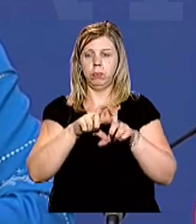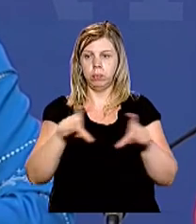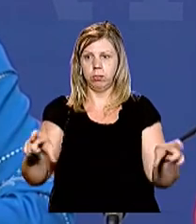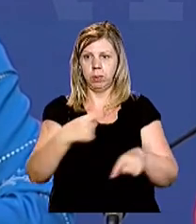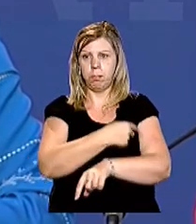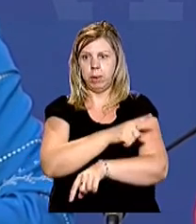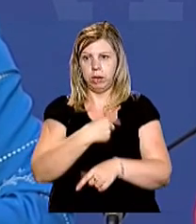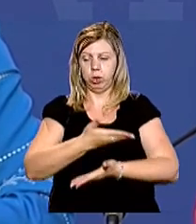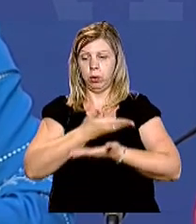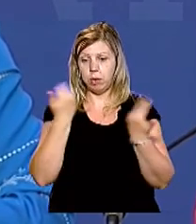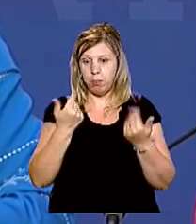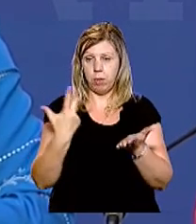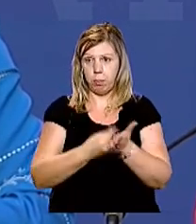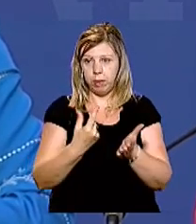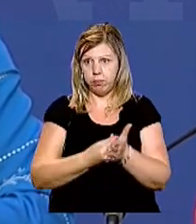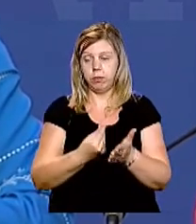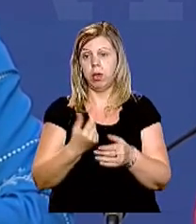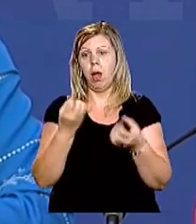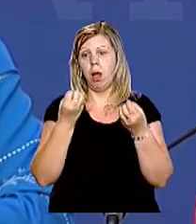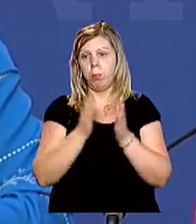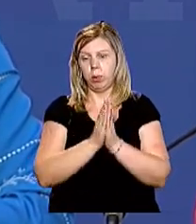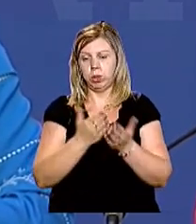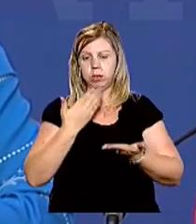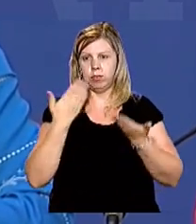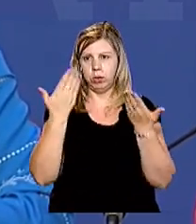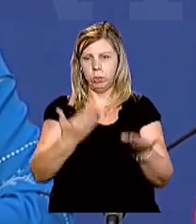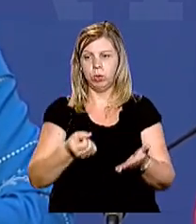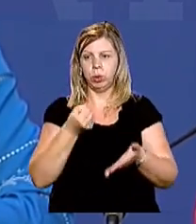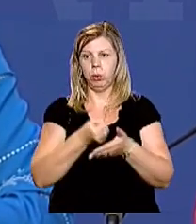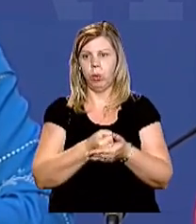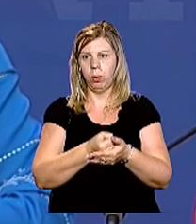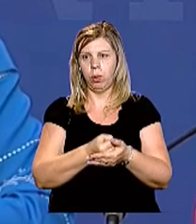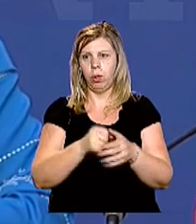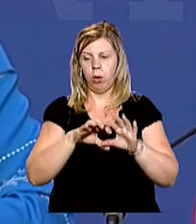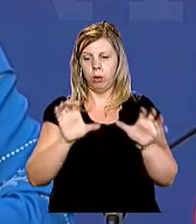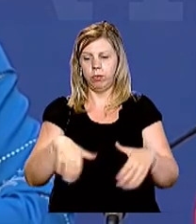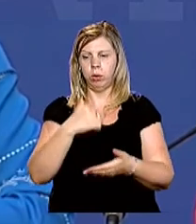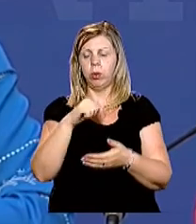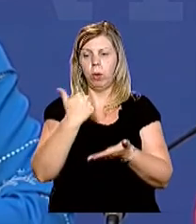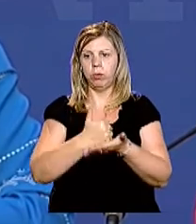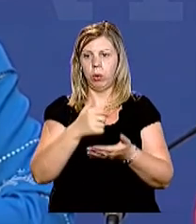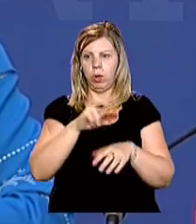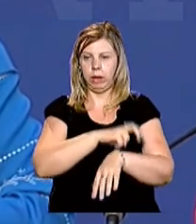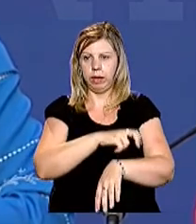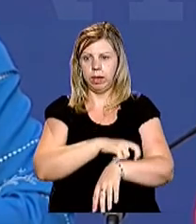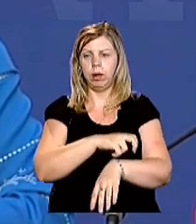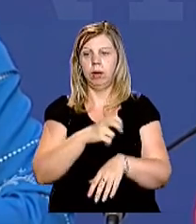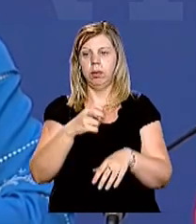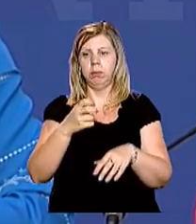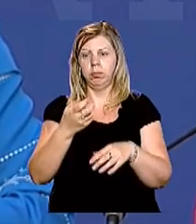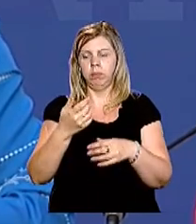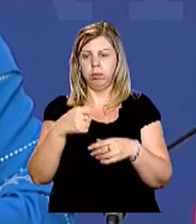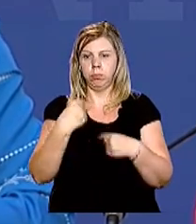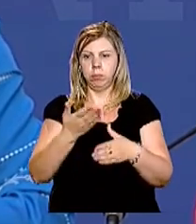медичному немає вакцин, прошу звернутися до головного лікаря закладу первинної